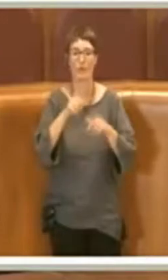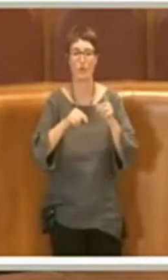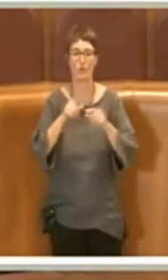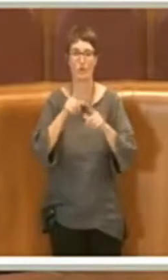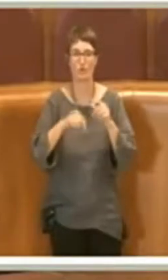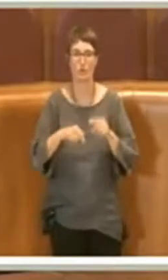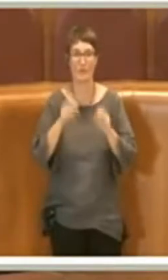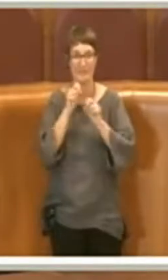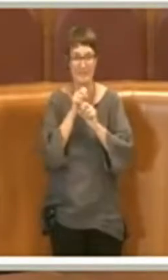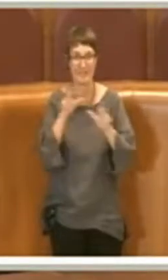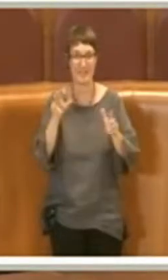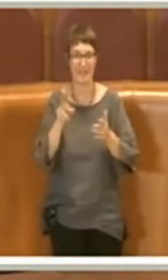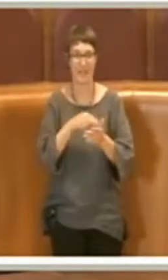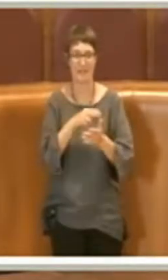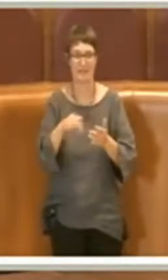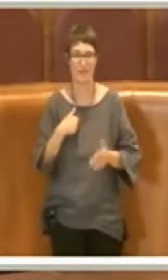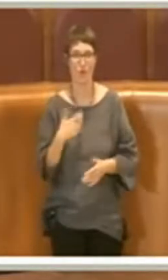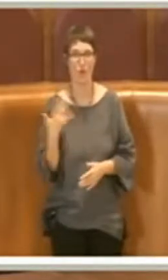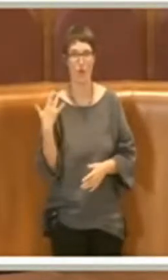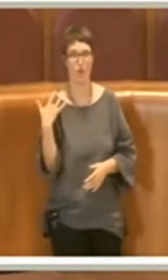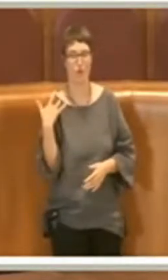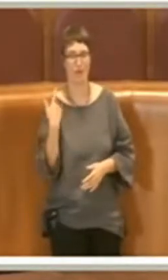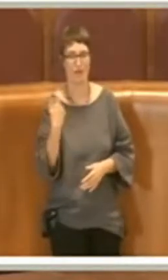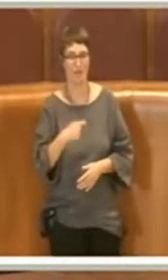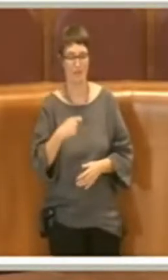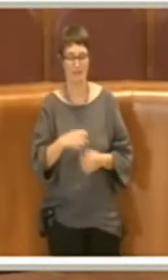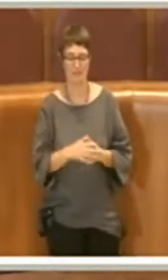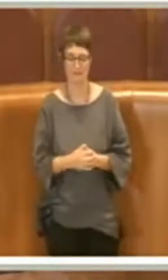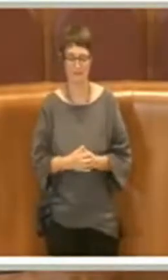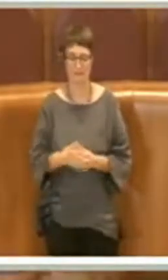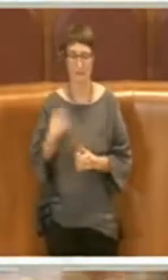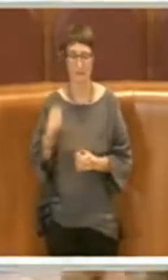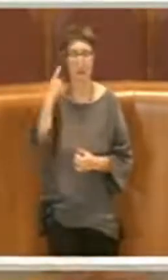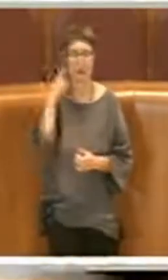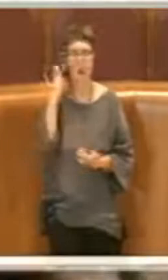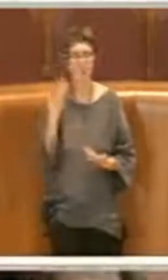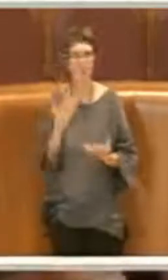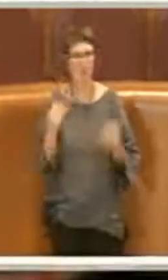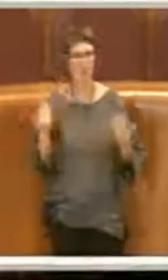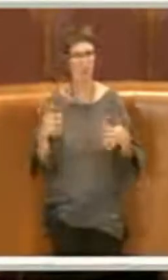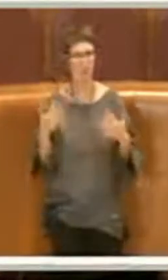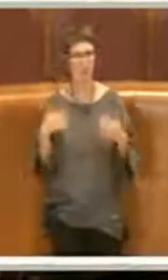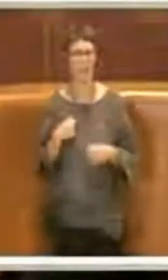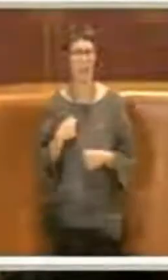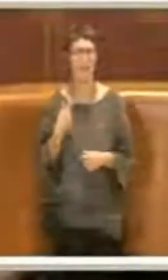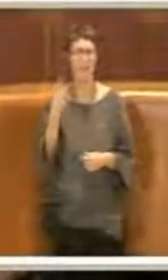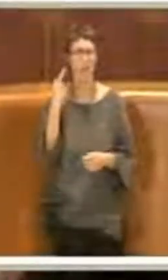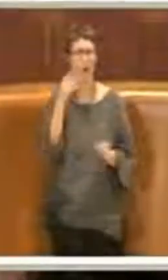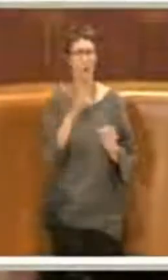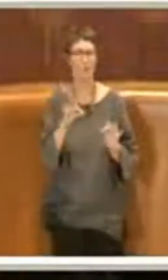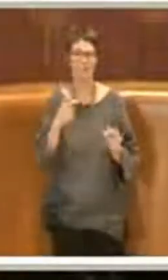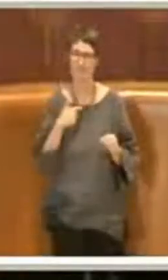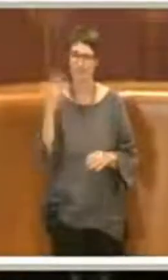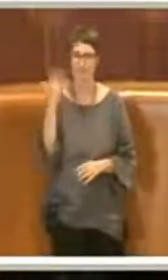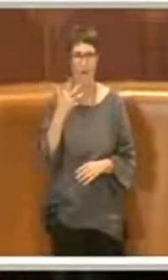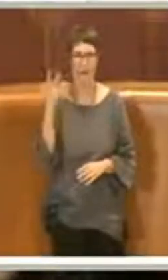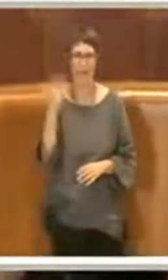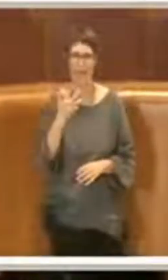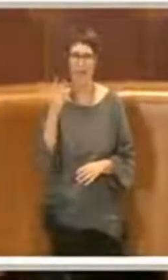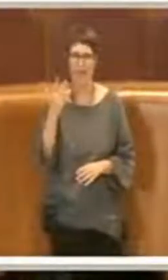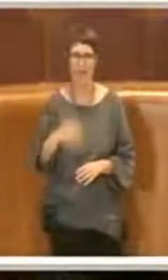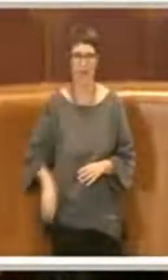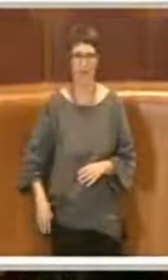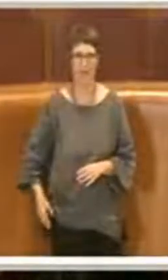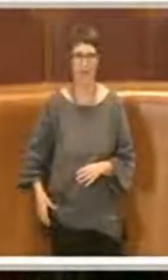La ringrazio Presidente, ho sentito dire molte cose e molte cose sbagliate, veramente sbagliate.